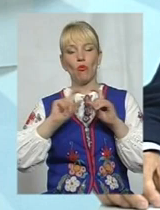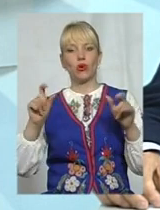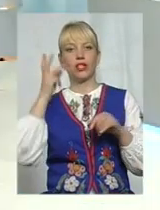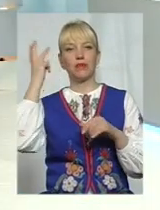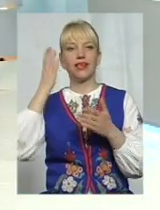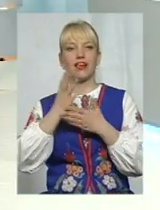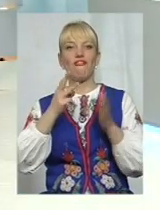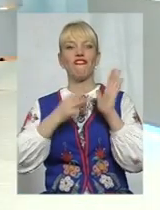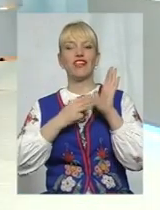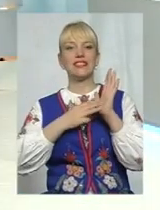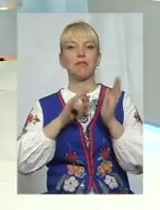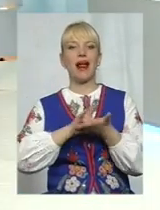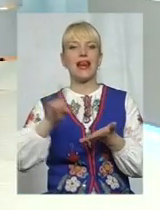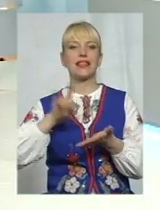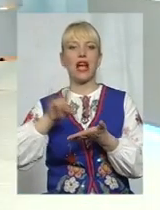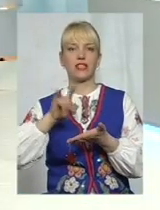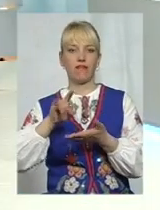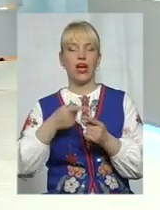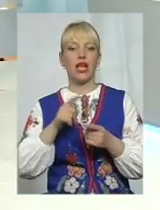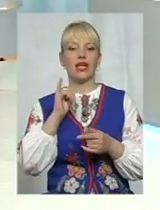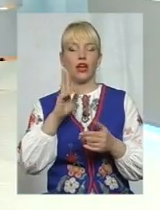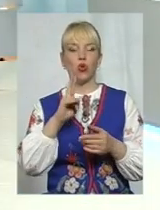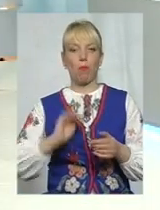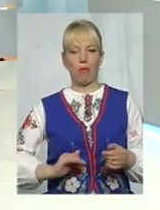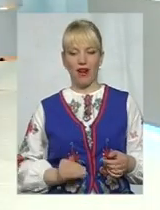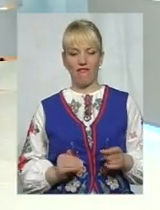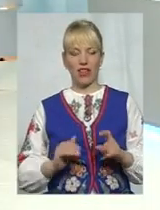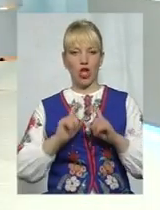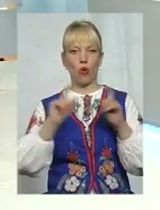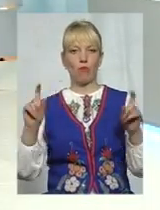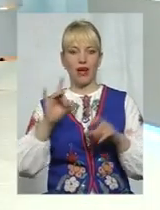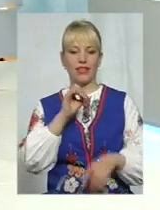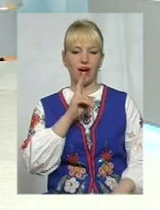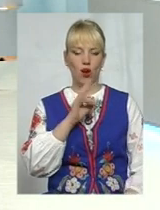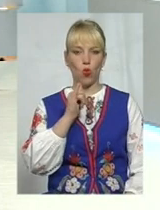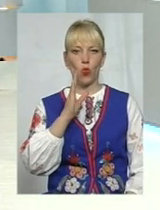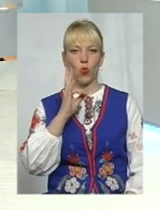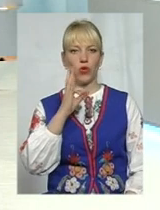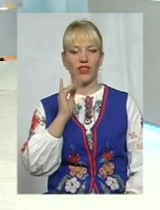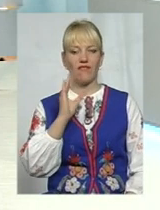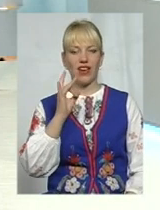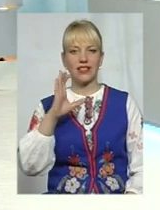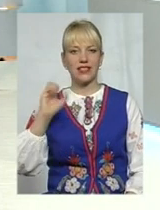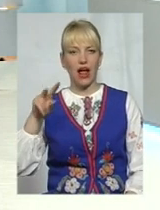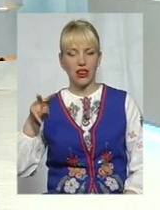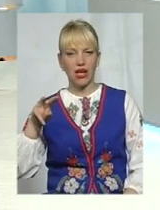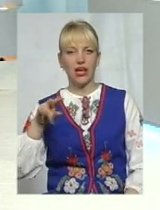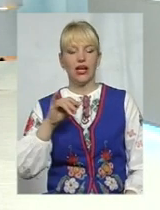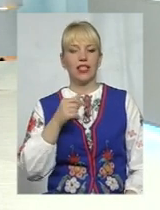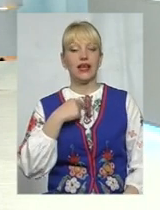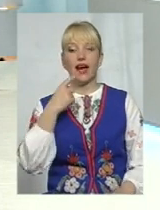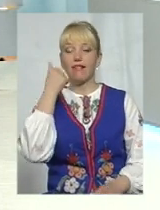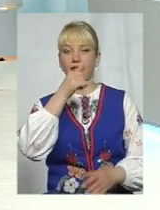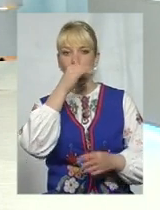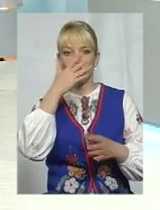вісім літаків, які належать приватним компаніям, Раку, Універсал, Авія і інше. Я рік не можу з'ясувати питання, на